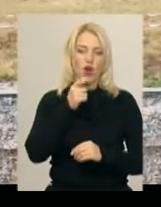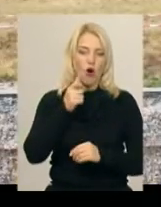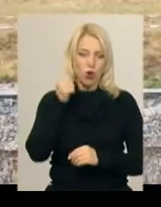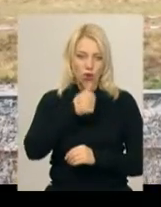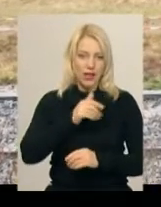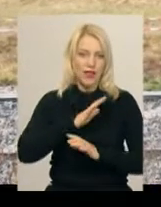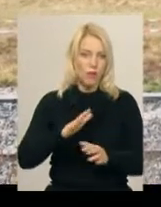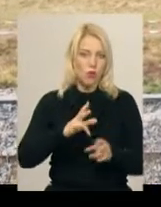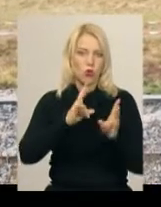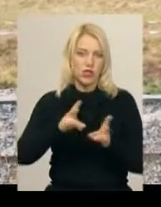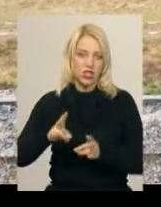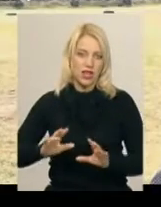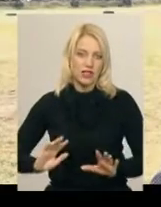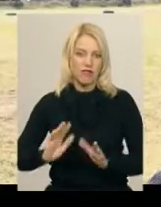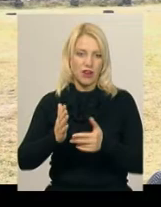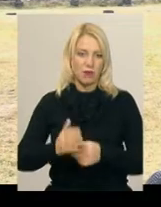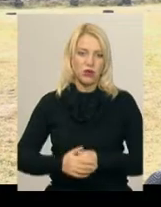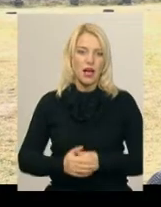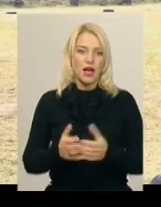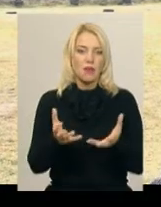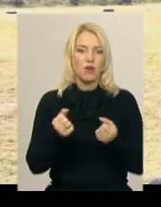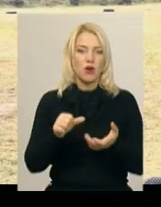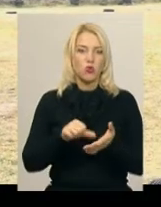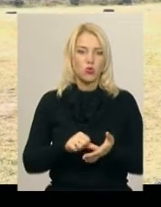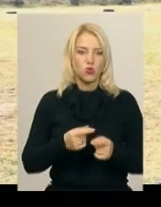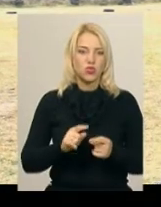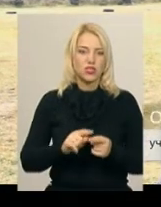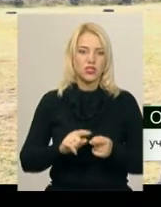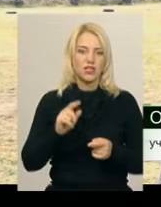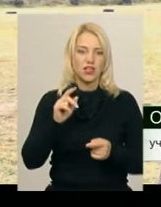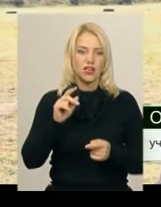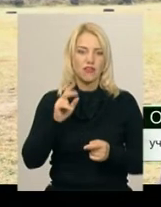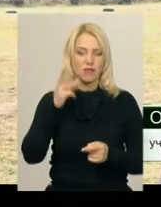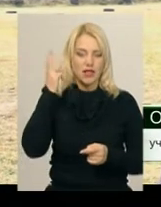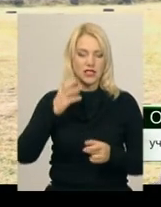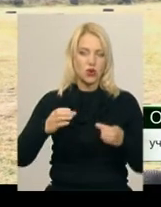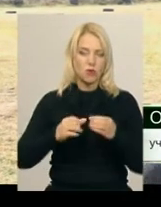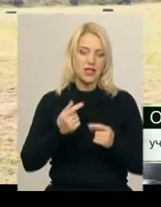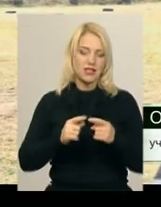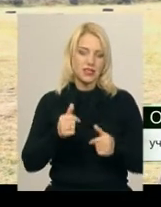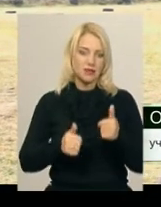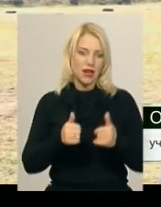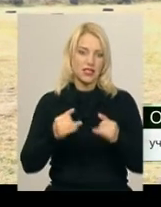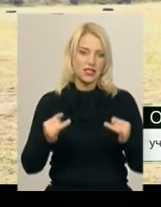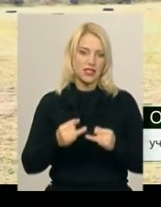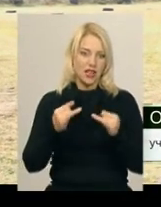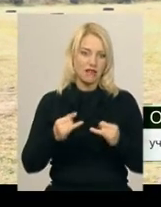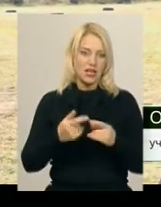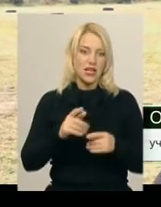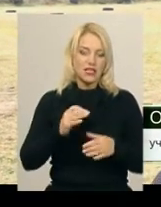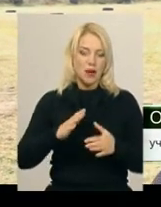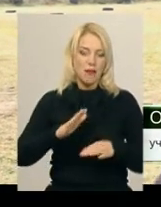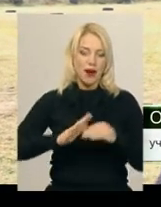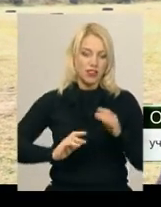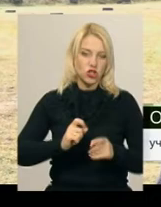випадку, каже Олексій Червінський. Приймаю участь в Хмельницькій команді на цих змаганнях дуже інтересних, з практичної